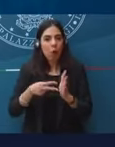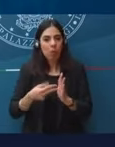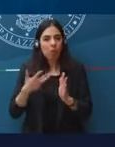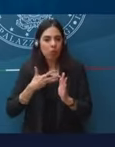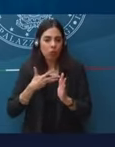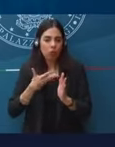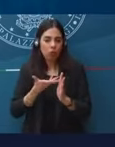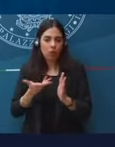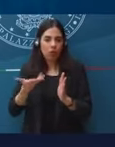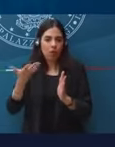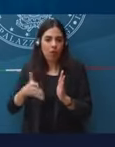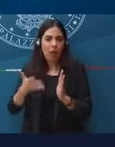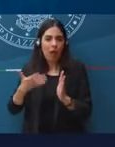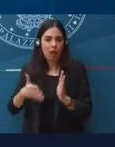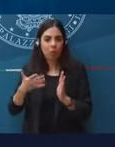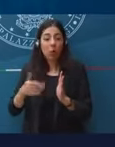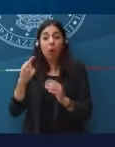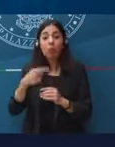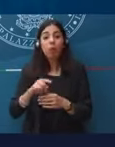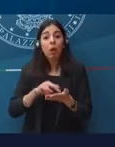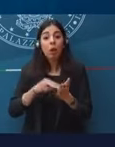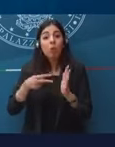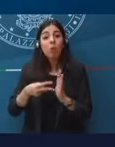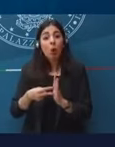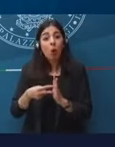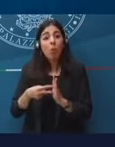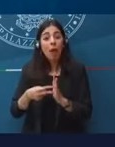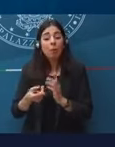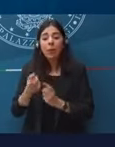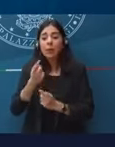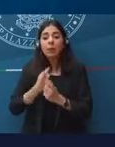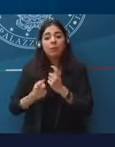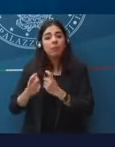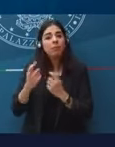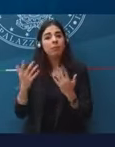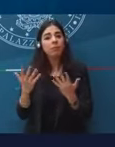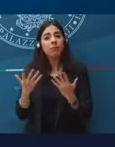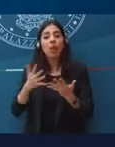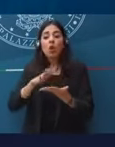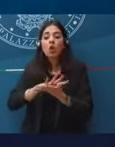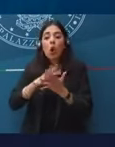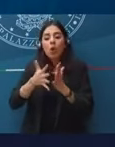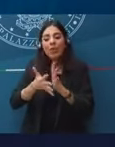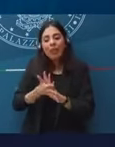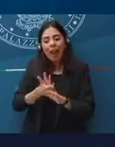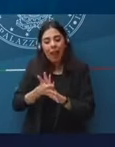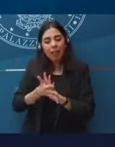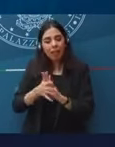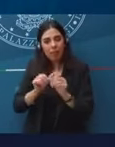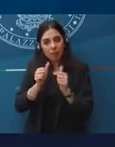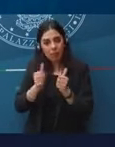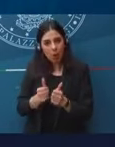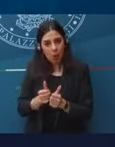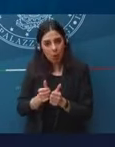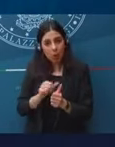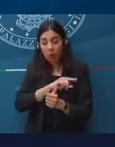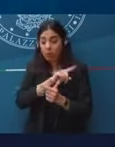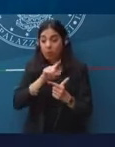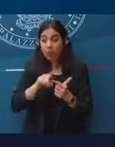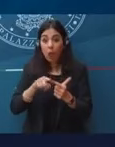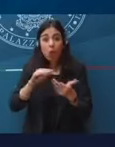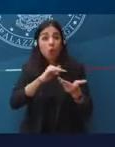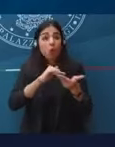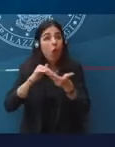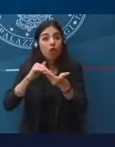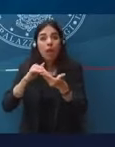risalgono al modo in cui questi contratti sono stati fatti, alla scelta delle società,